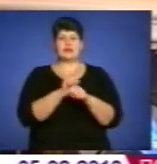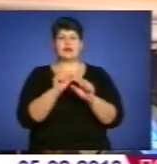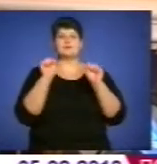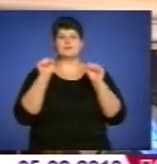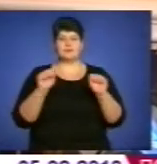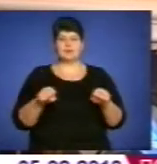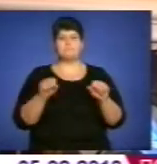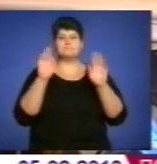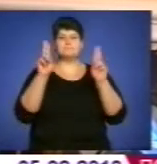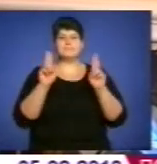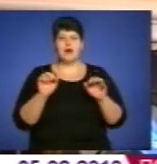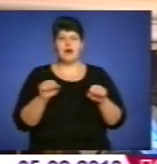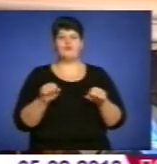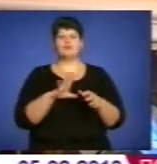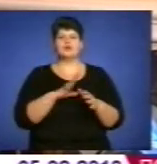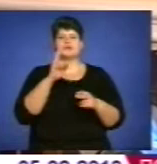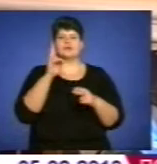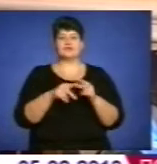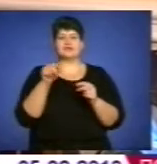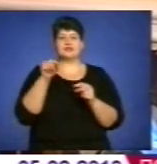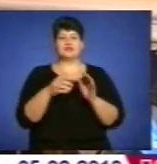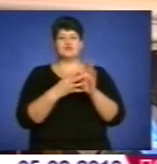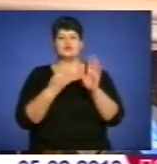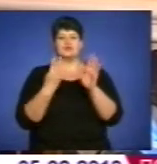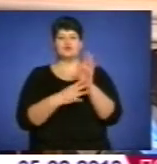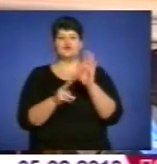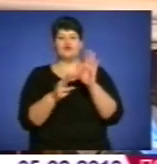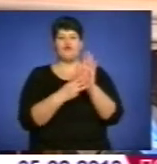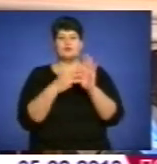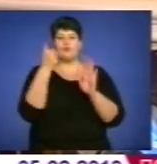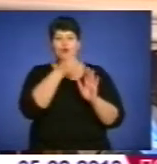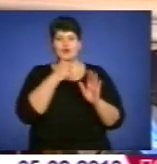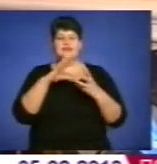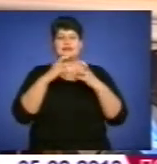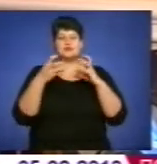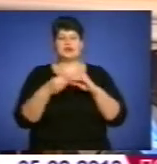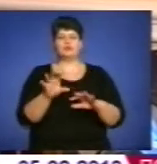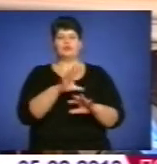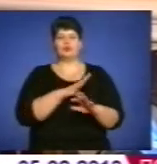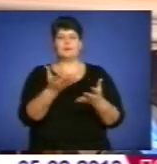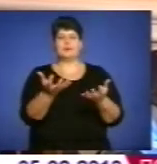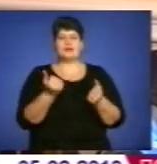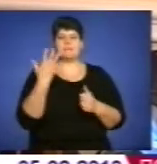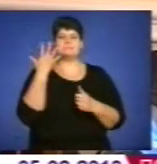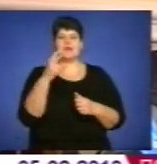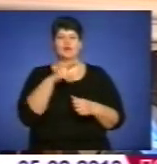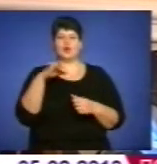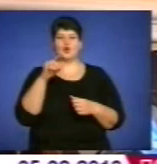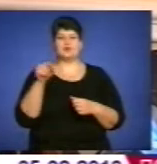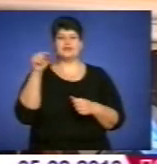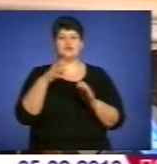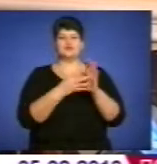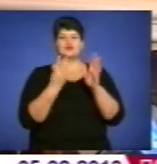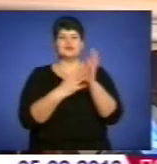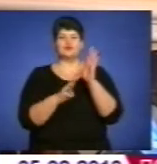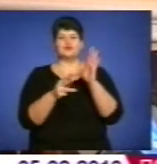завершилося лише на початку 1998 року. Результатом цього стало прийняття 5 лютого 1998 року